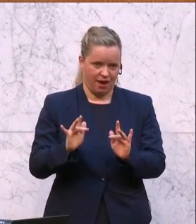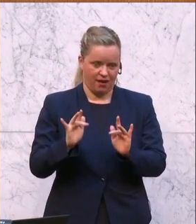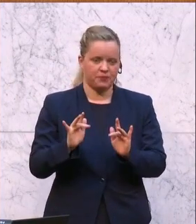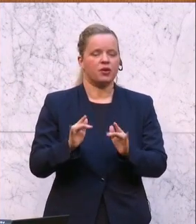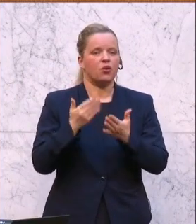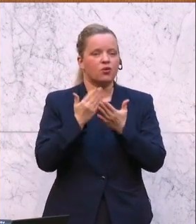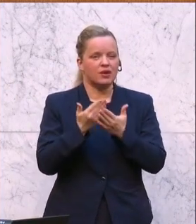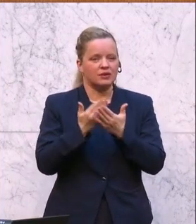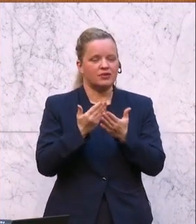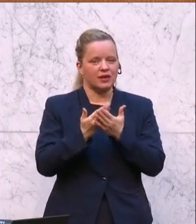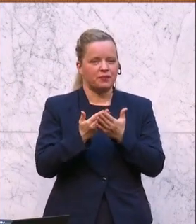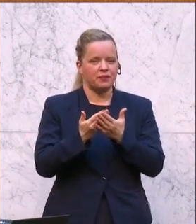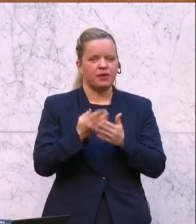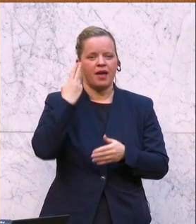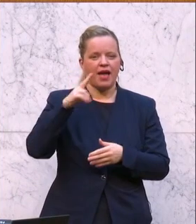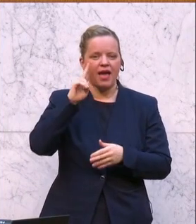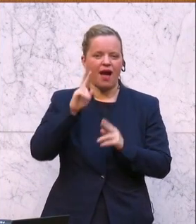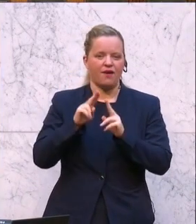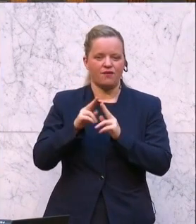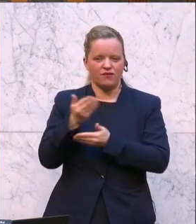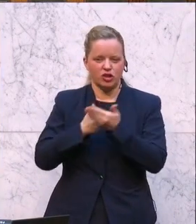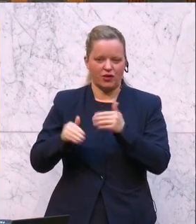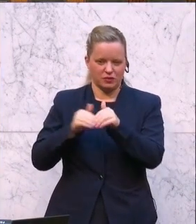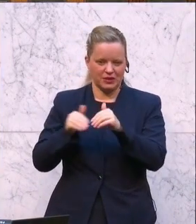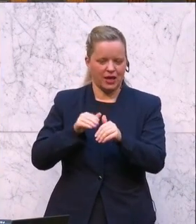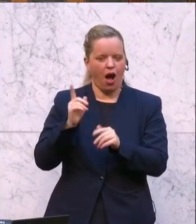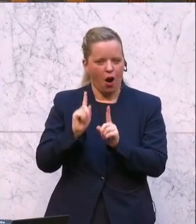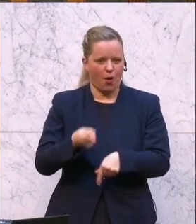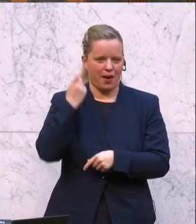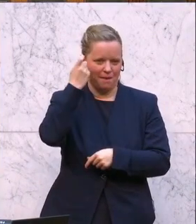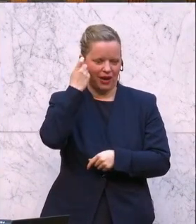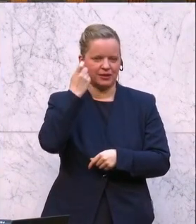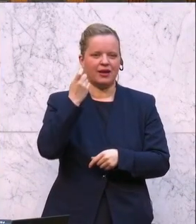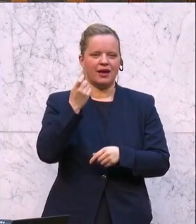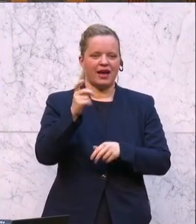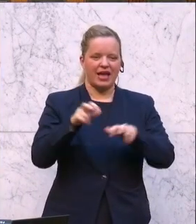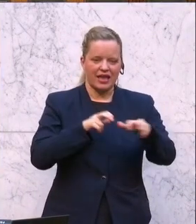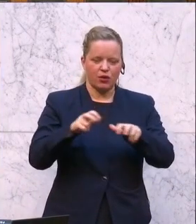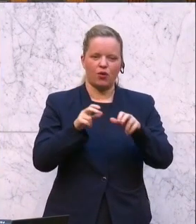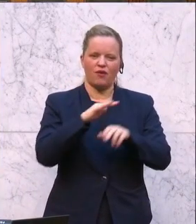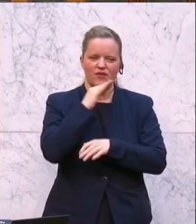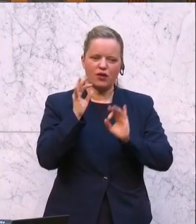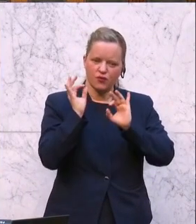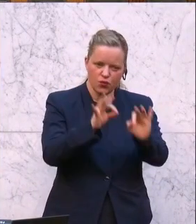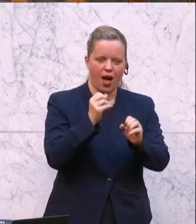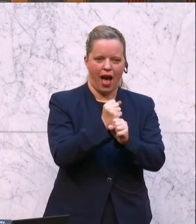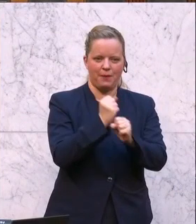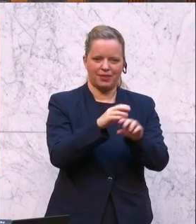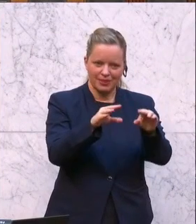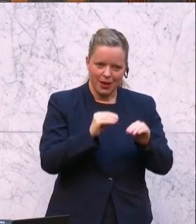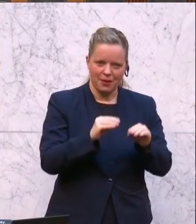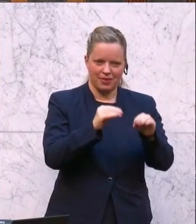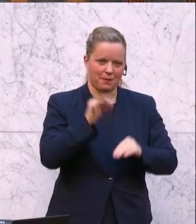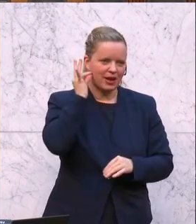angehen. Und der Herr Wirtschaftsminister hat auch insbesondere gemeint, diese Regierung hätte so viel für die Arbeitnehmerinnen und Arbeitnehmer in Österreich